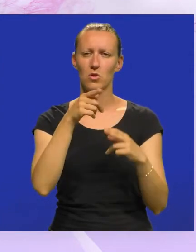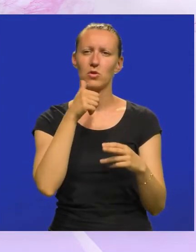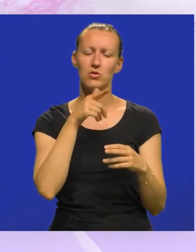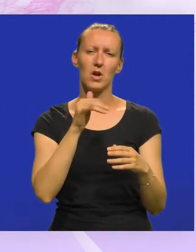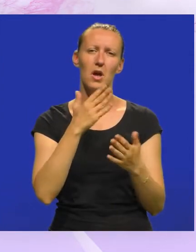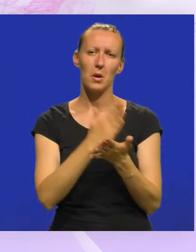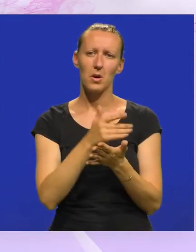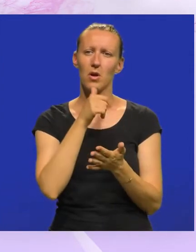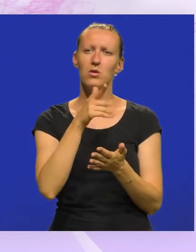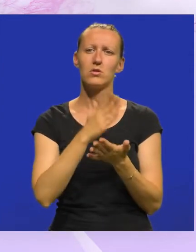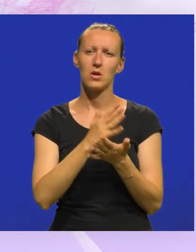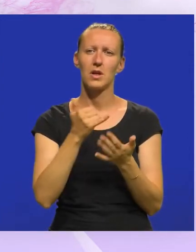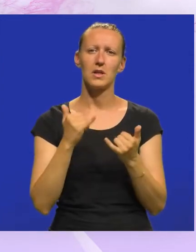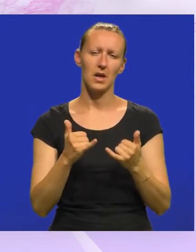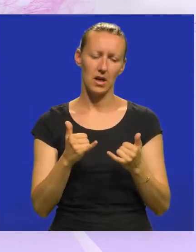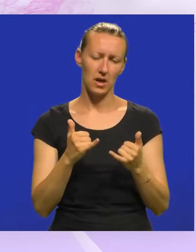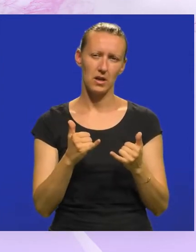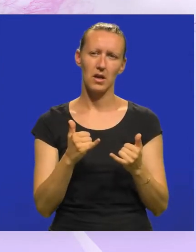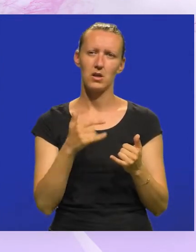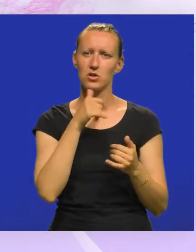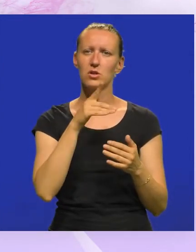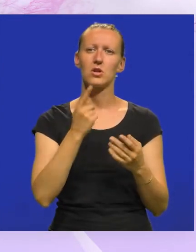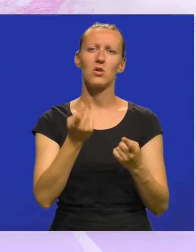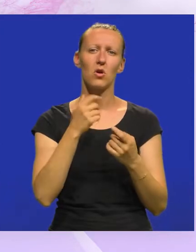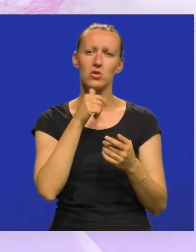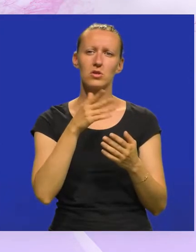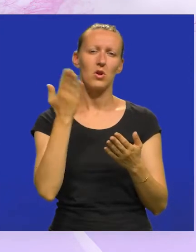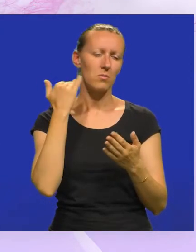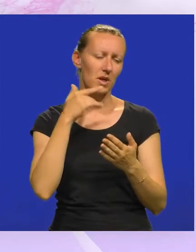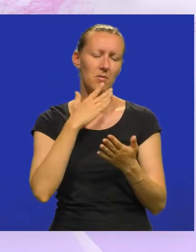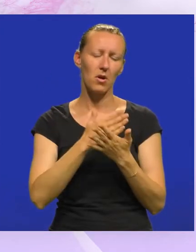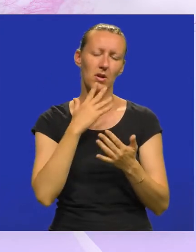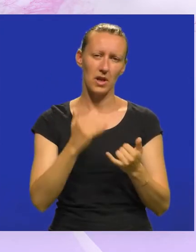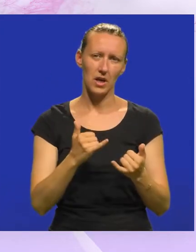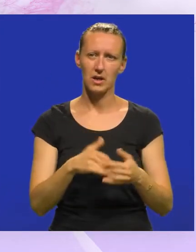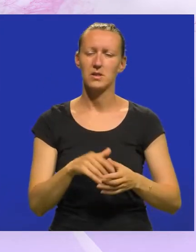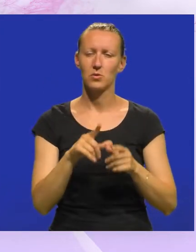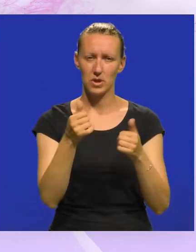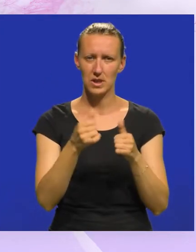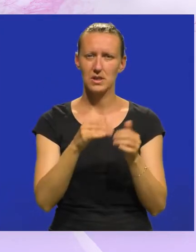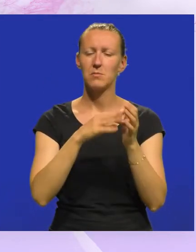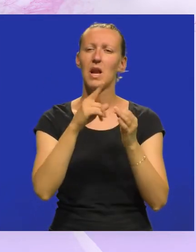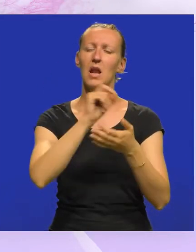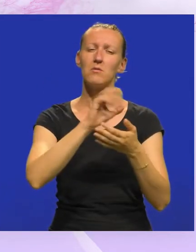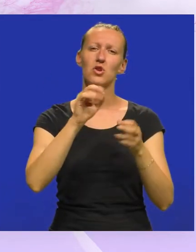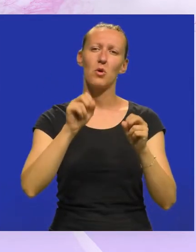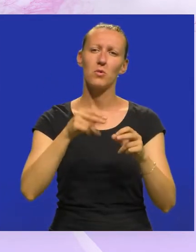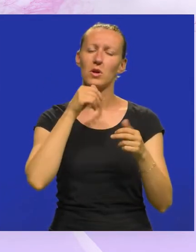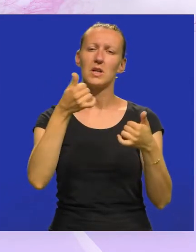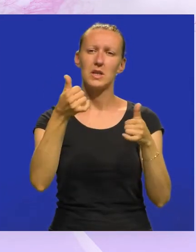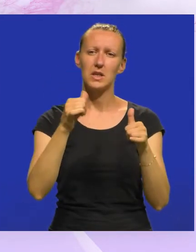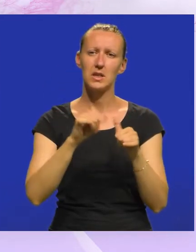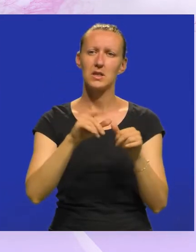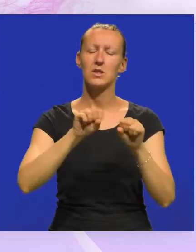ono što je bilo i ono što je danas i što se dogodilo i što se događa u Istri. Milani piše o Puli i